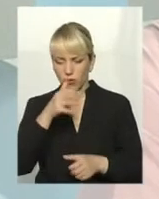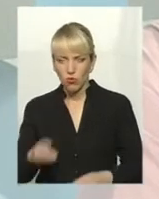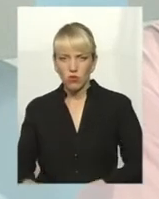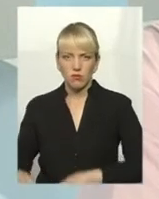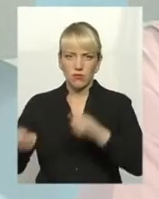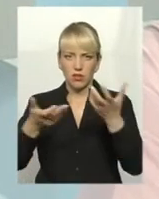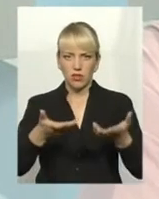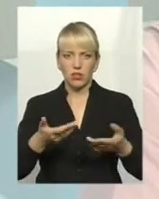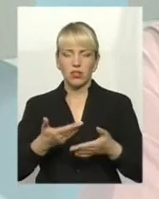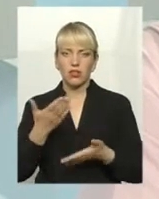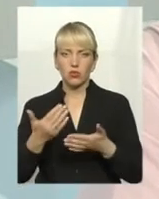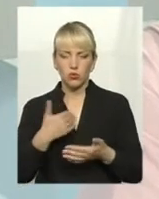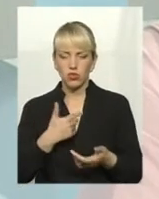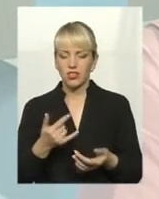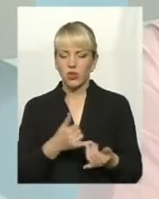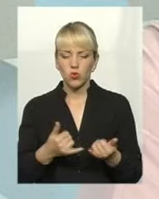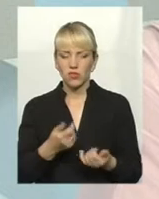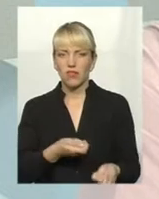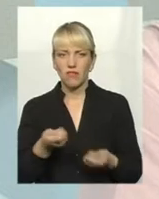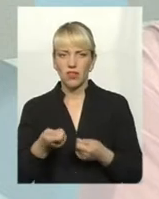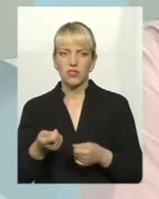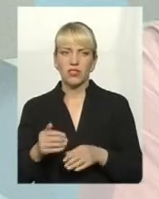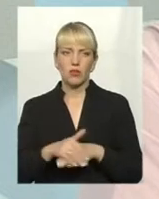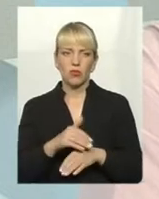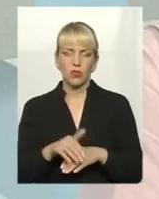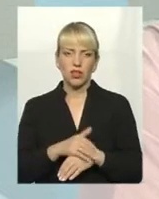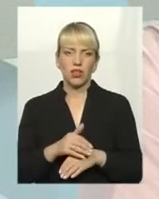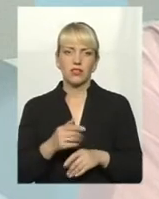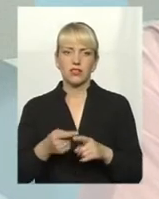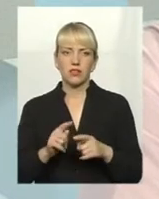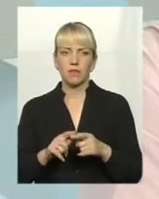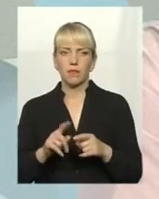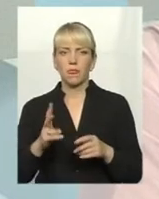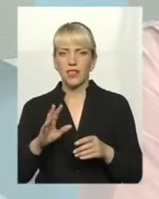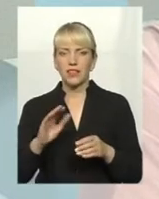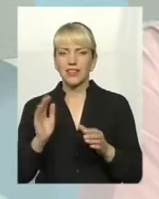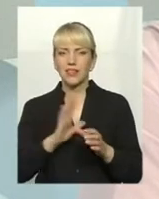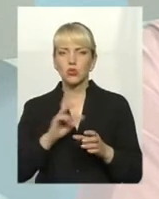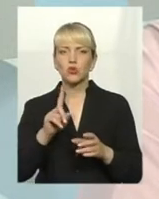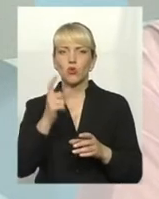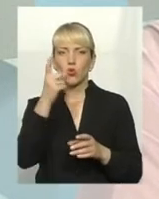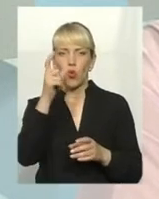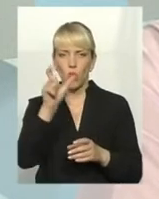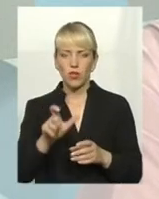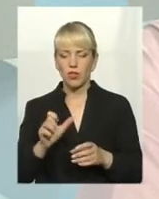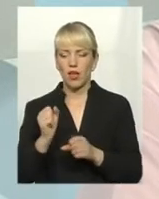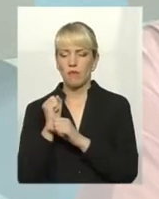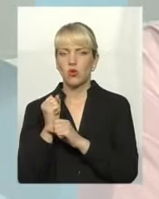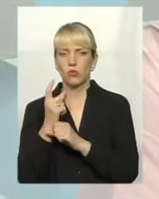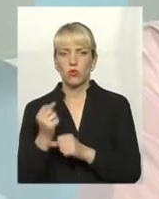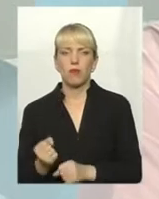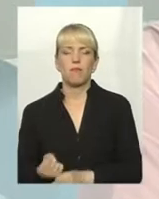вже вивезти те сміття, будь ласка, якщо воно важке, то розділіть, будь ласка, два мішки, що можна було людині підняти. Тому що ті мішки